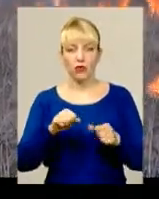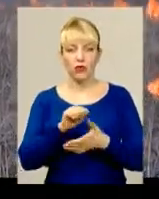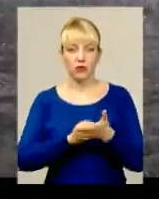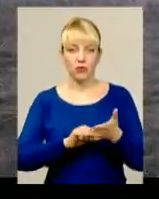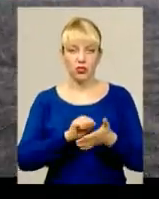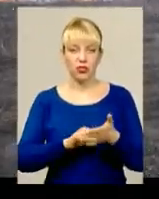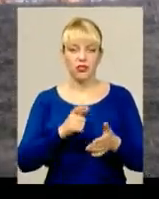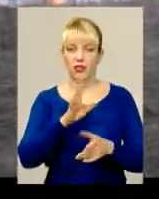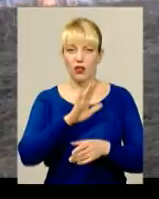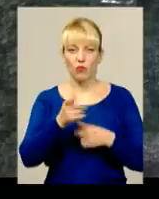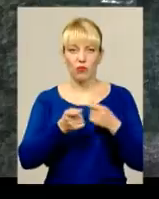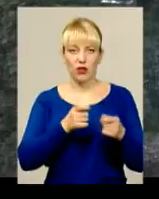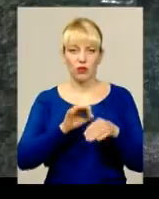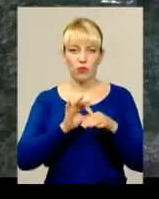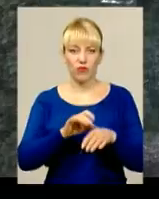поводження з вогнем.